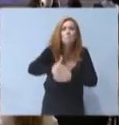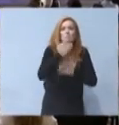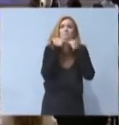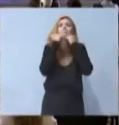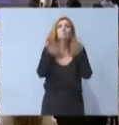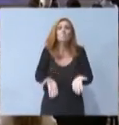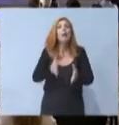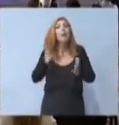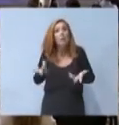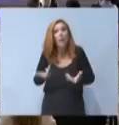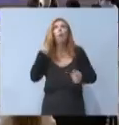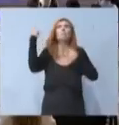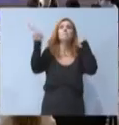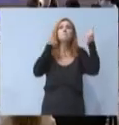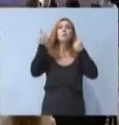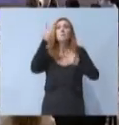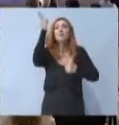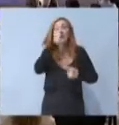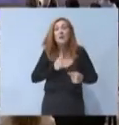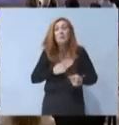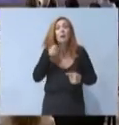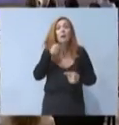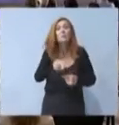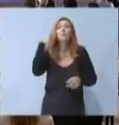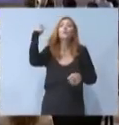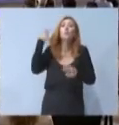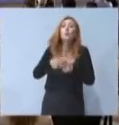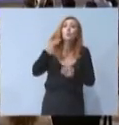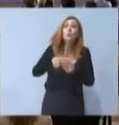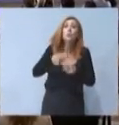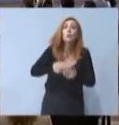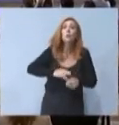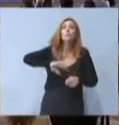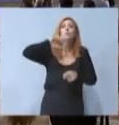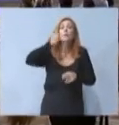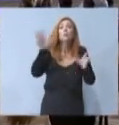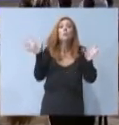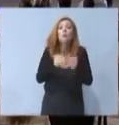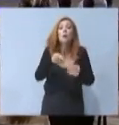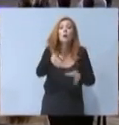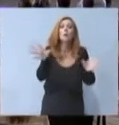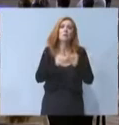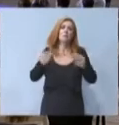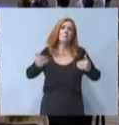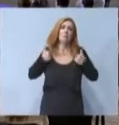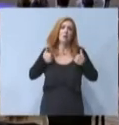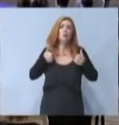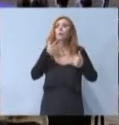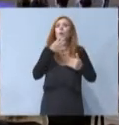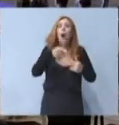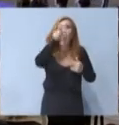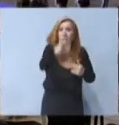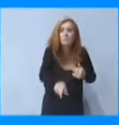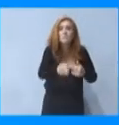την κλιματική κρίση που αφορά πρώτα και πάνω απ' όλα τη δική σας γενιά. και ότι εσείς κινδυνεύετε να